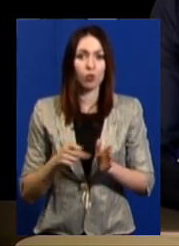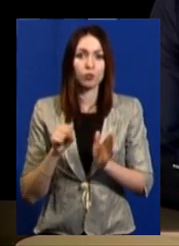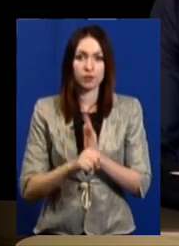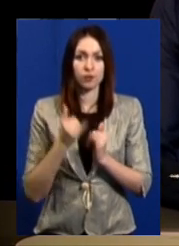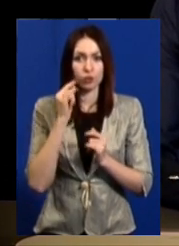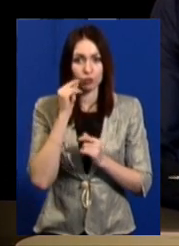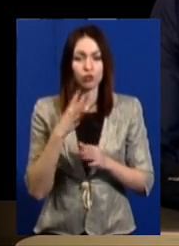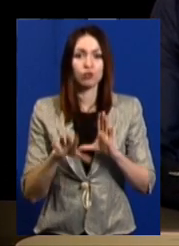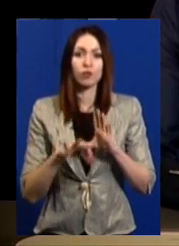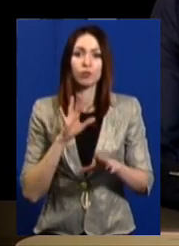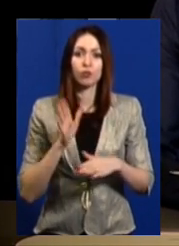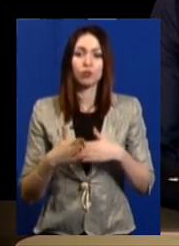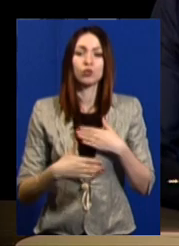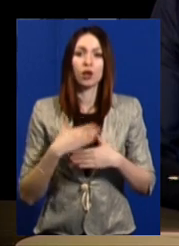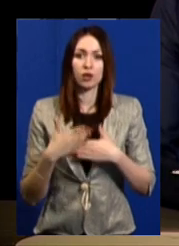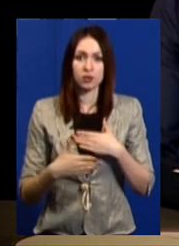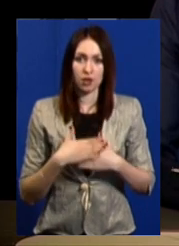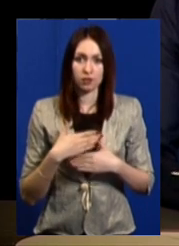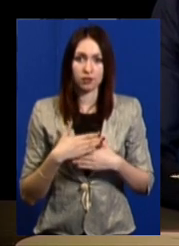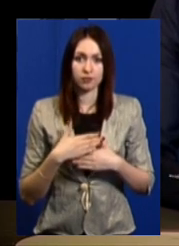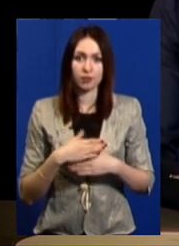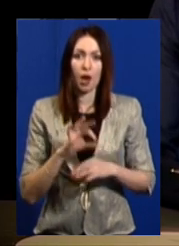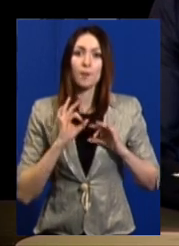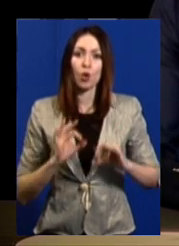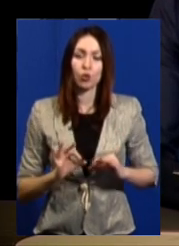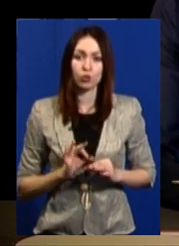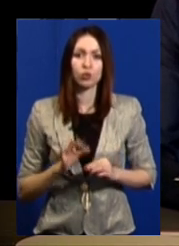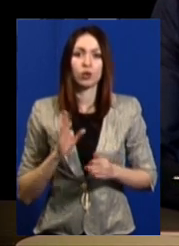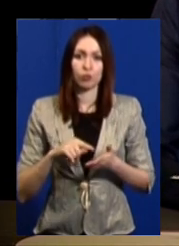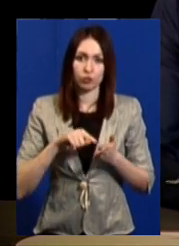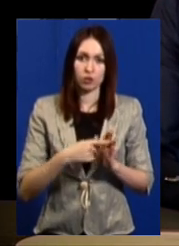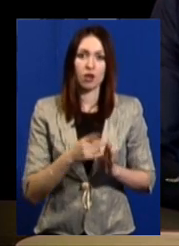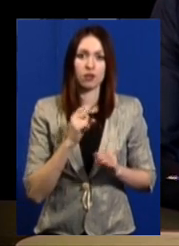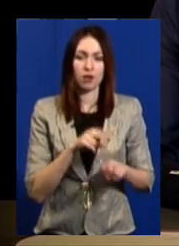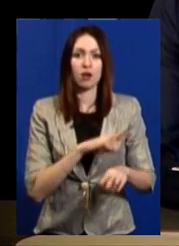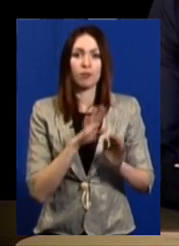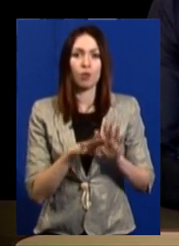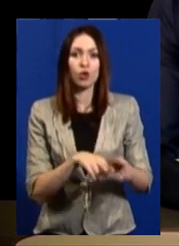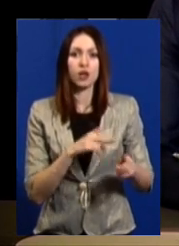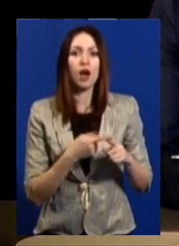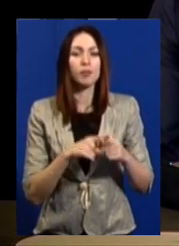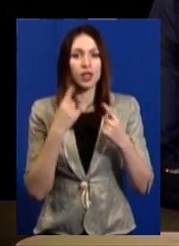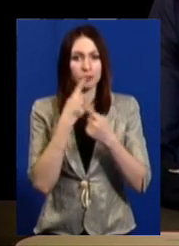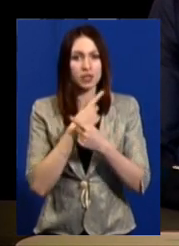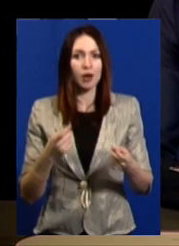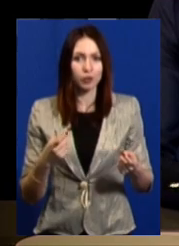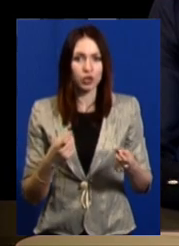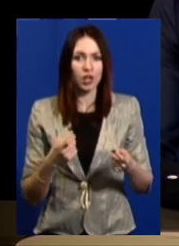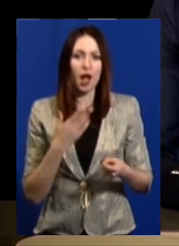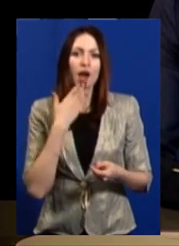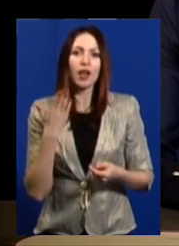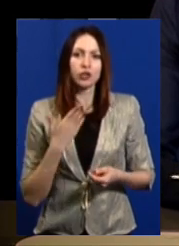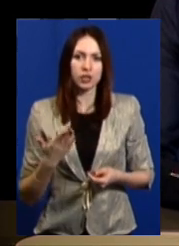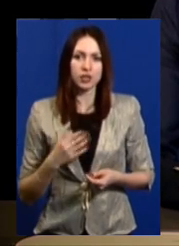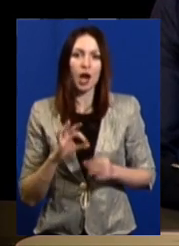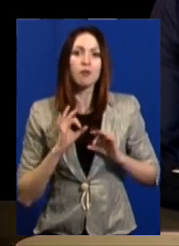чоловікові обиратимуть запобіжний захід. Прокуратура наполягатиме на триманні під вартою. Про це повідомила речниця